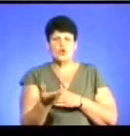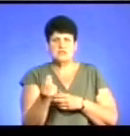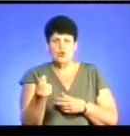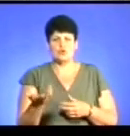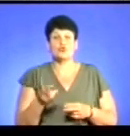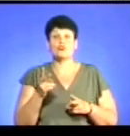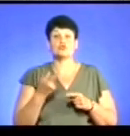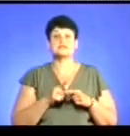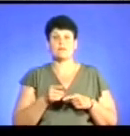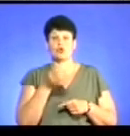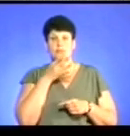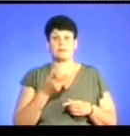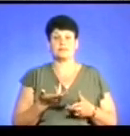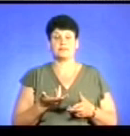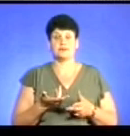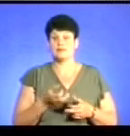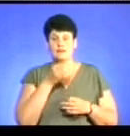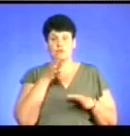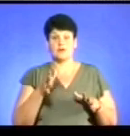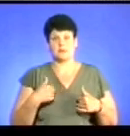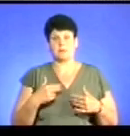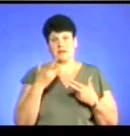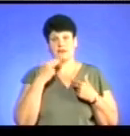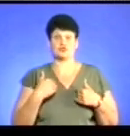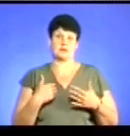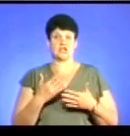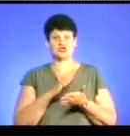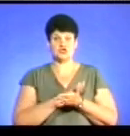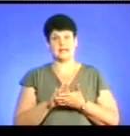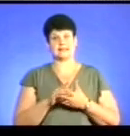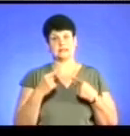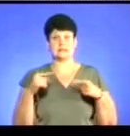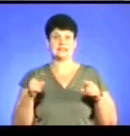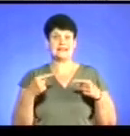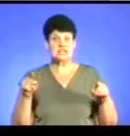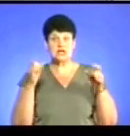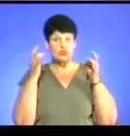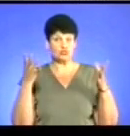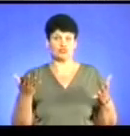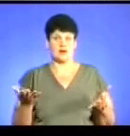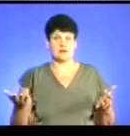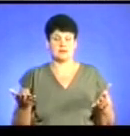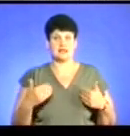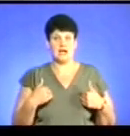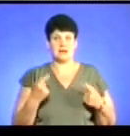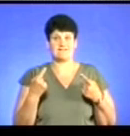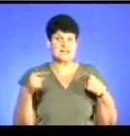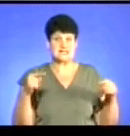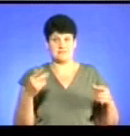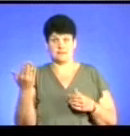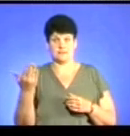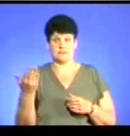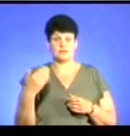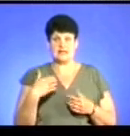кому це подобається? Нікому. Ми всі привикли, що ми маємо бути всі чисті, так і інше. Це, взагалі, різна культура. Наша культура відрізняється від їхньої.